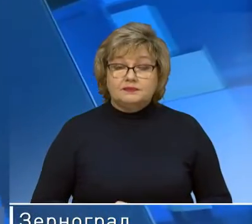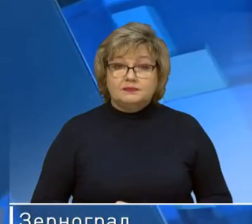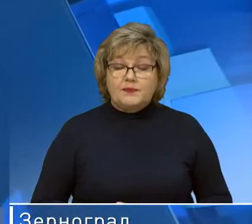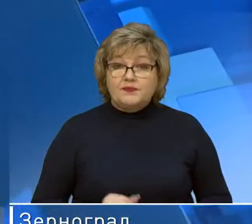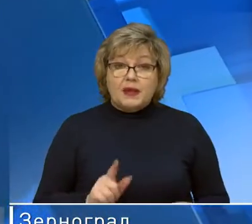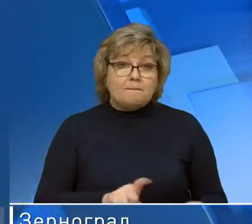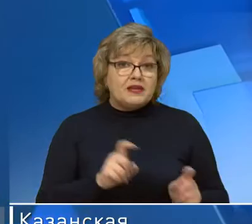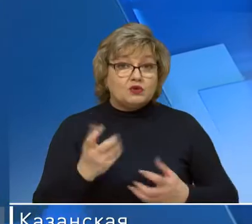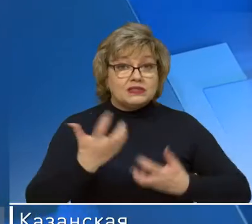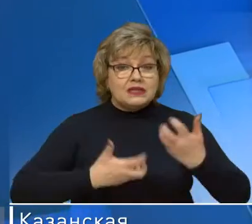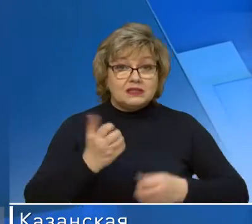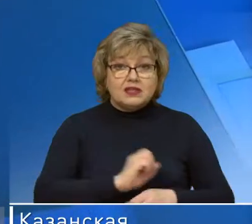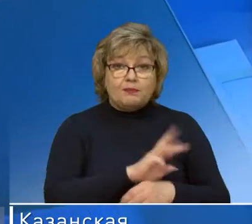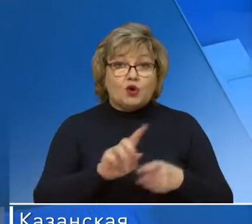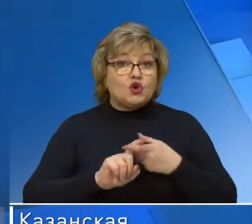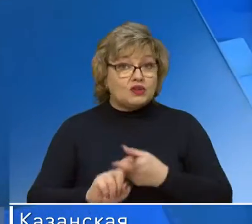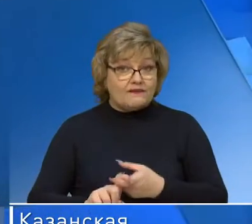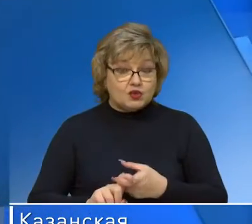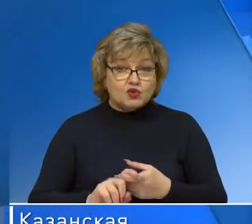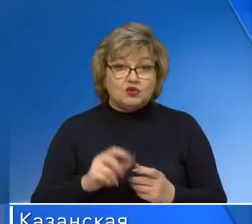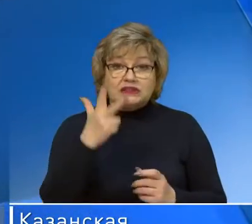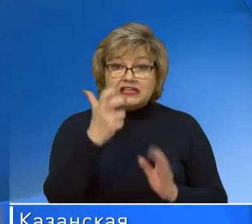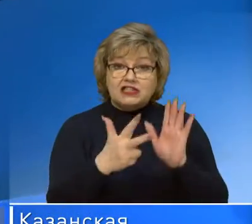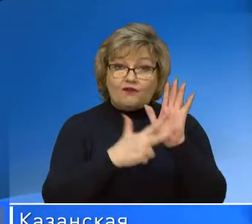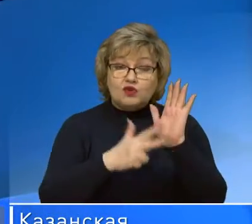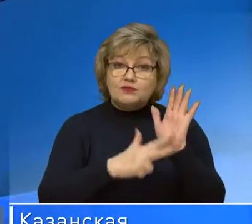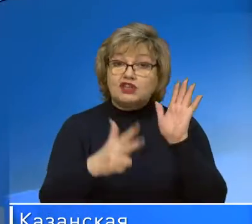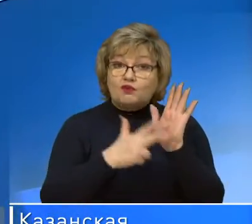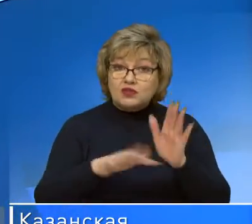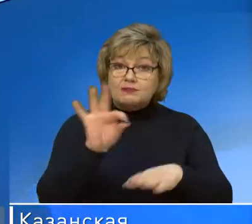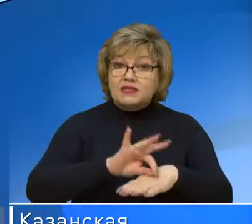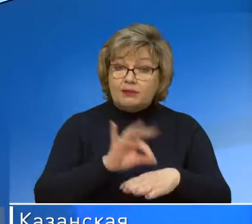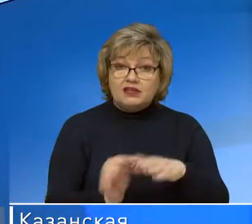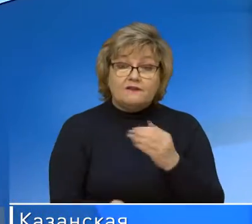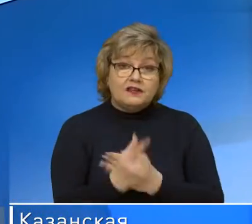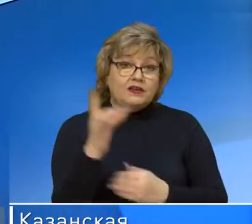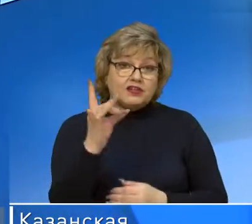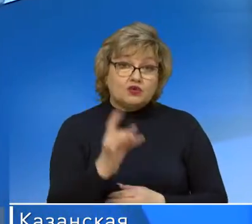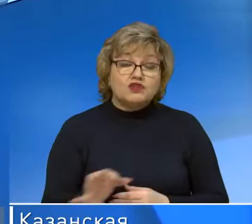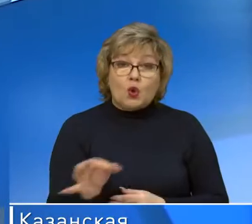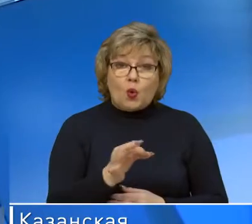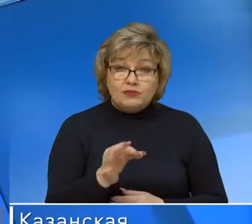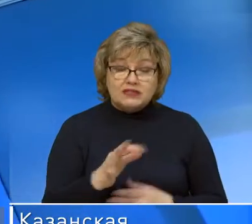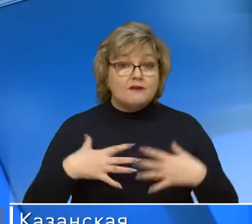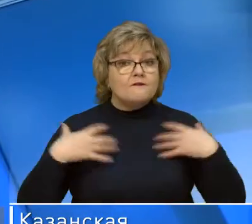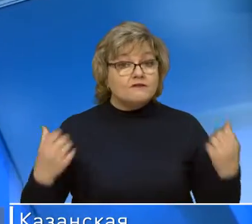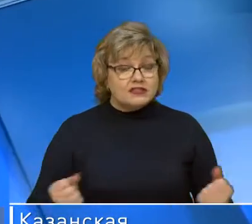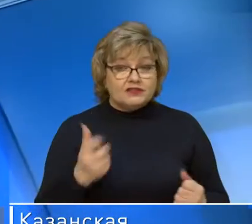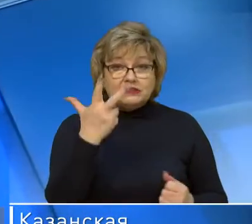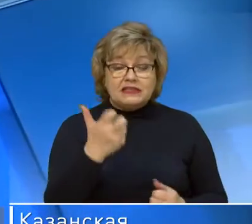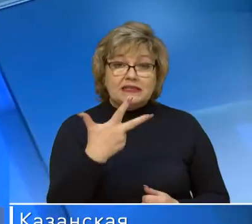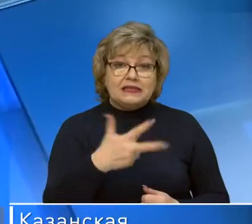Переходим к статистике по коронавирусу. 388 заболевших выявлено в Ростовской области. Выздоровело